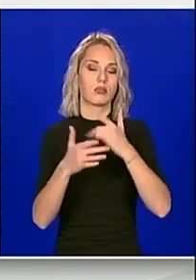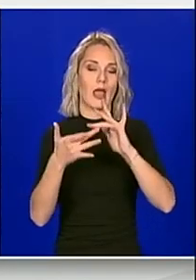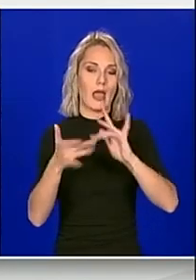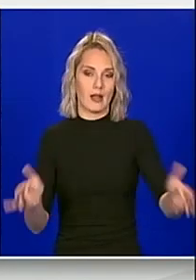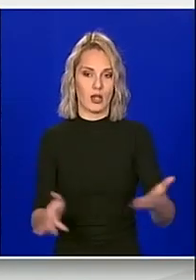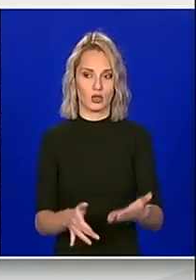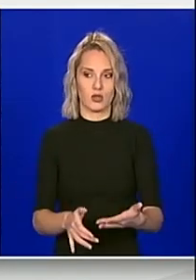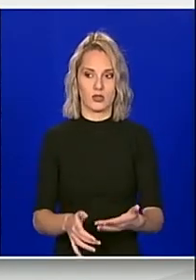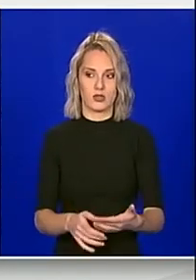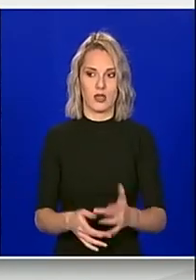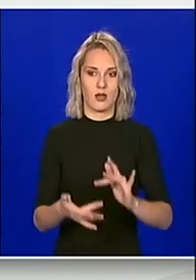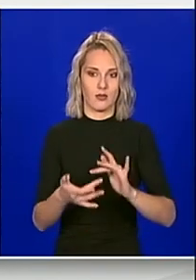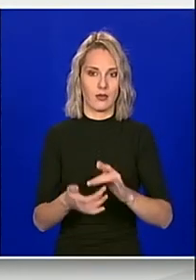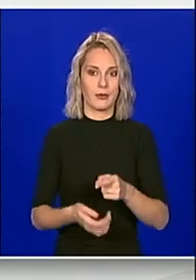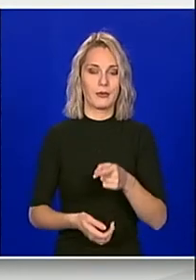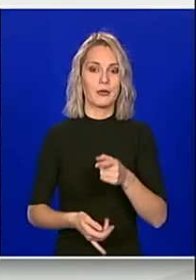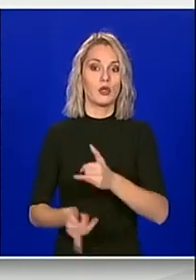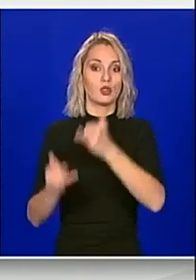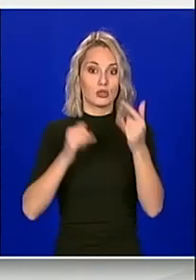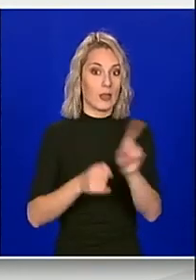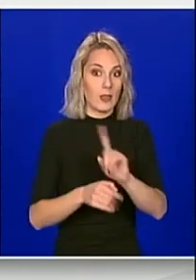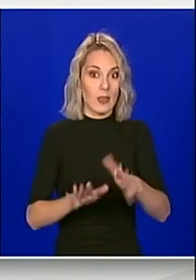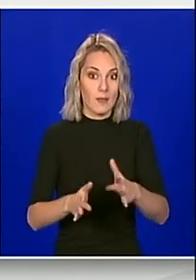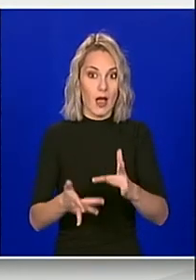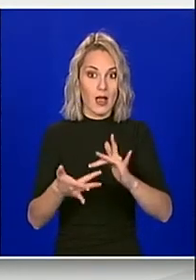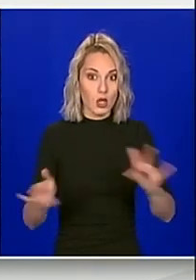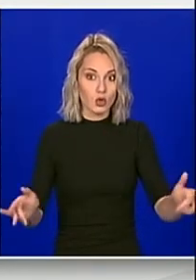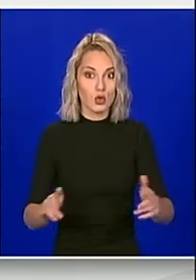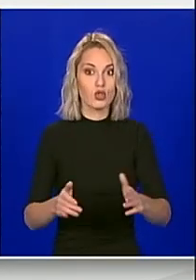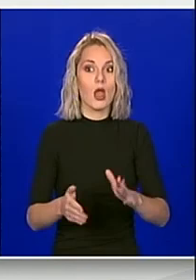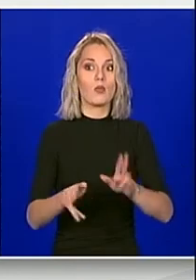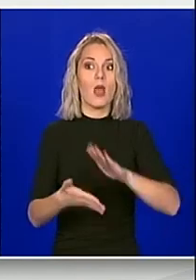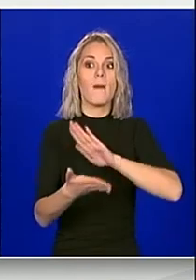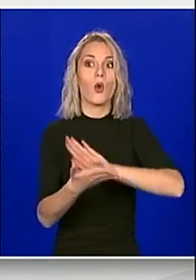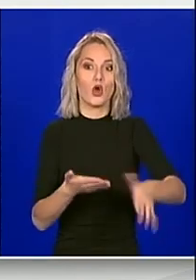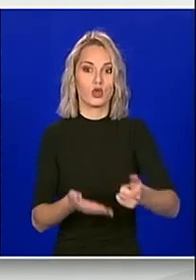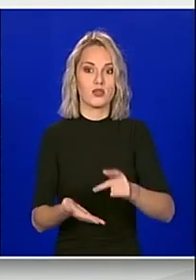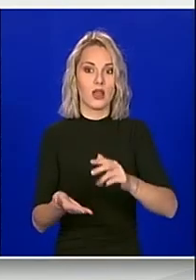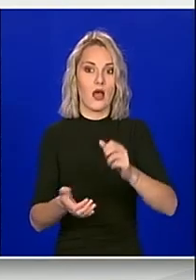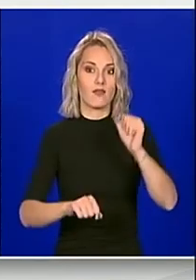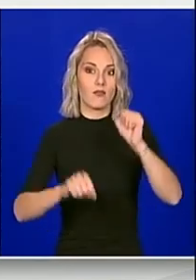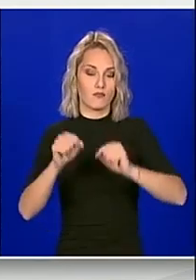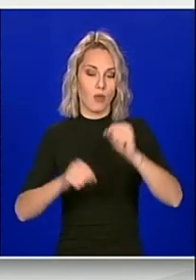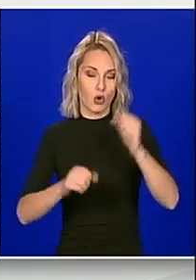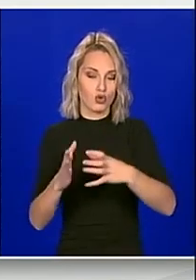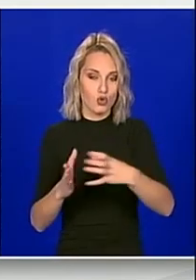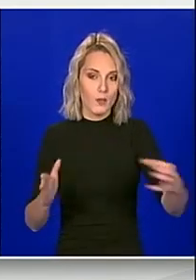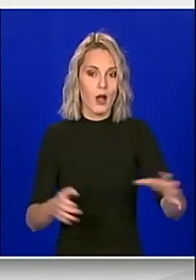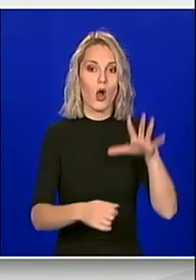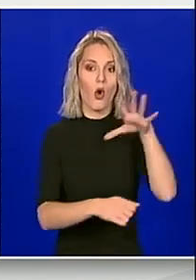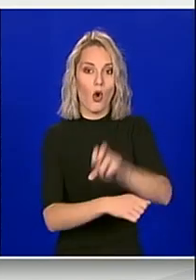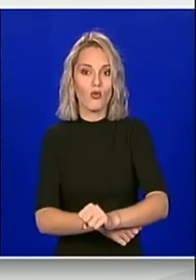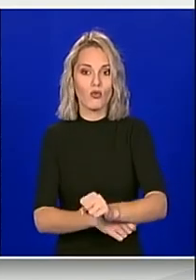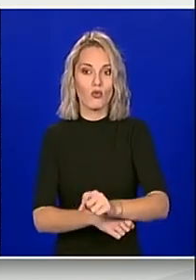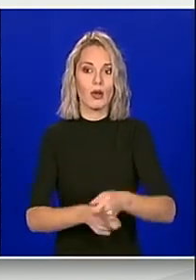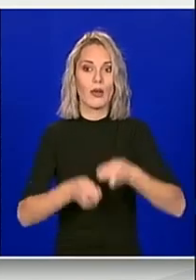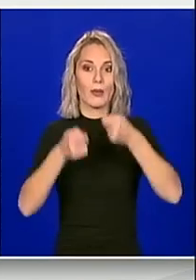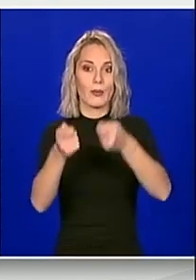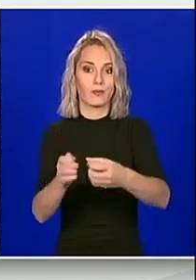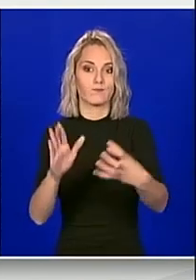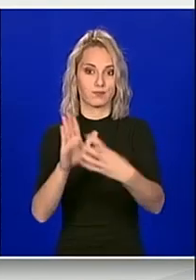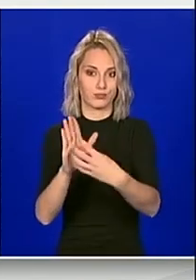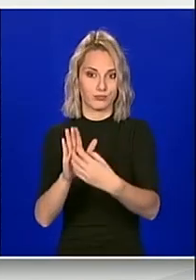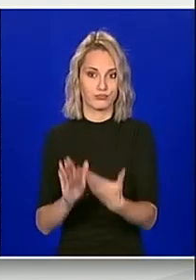Ono što do sada nismo imali je elektronički obrazac koji će pojehtiniti postupak ovrhe, koji će se dodijevati putem aplikacije javnim